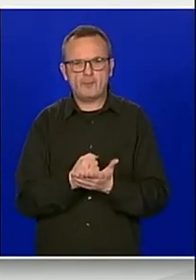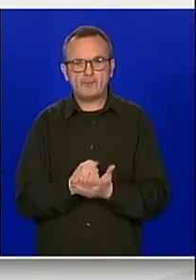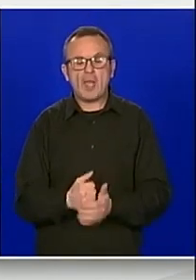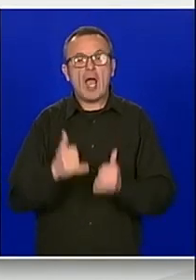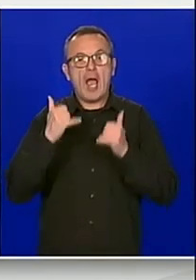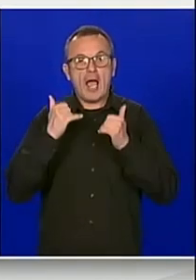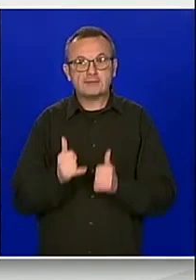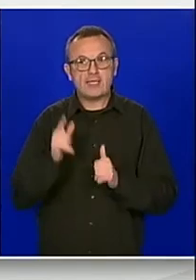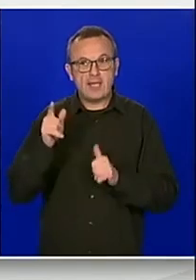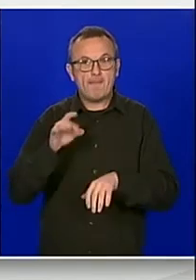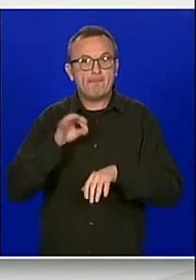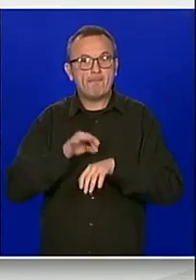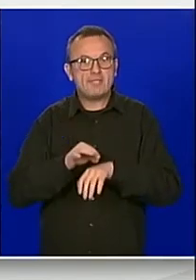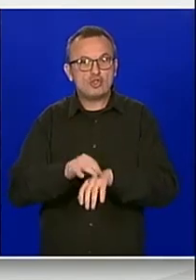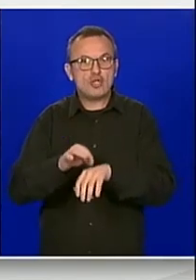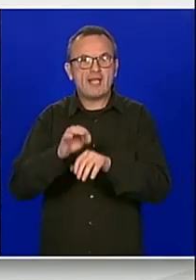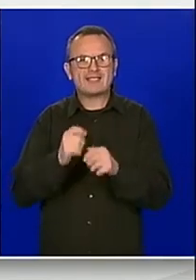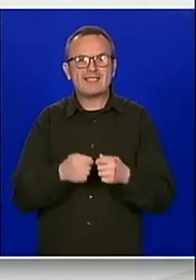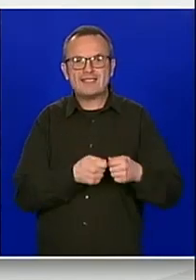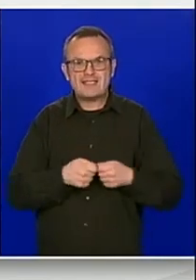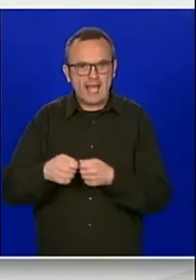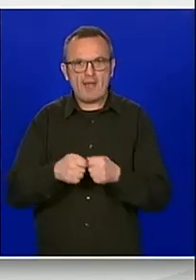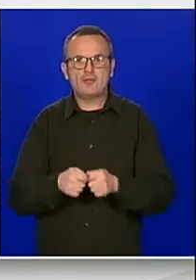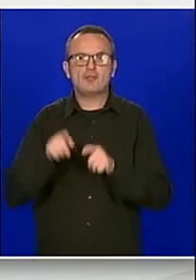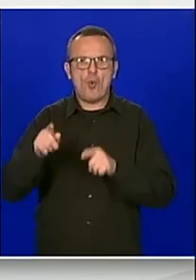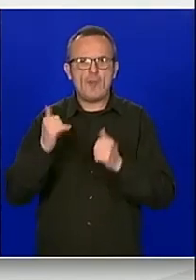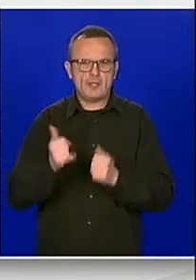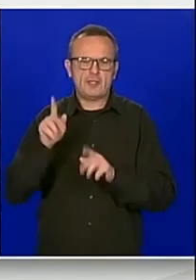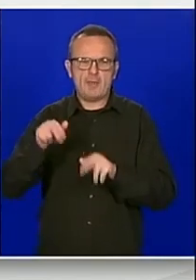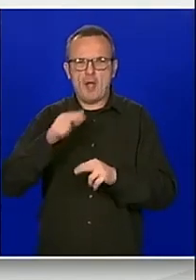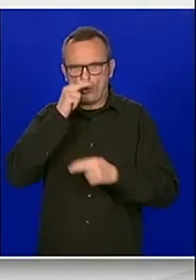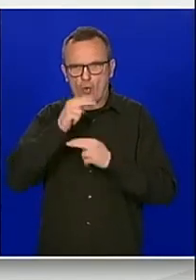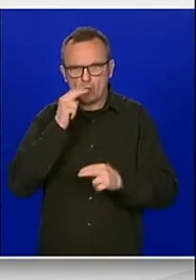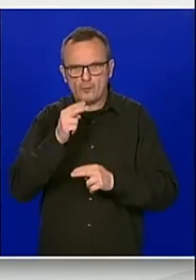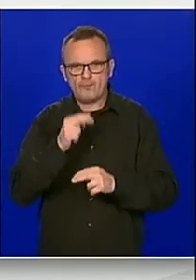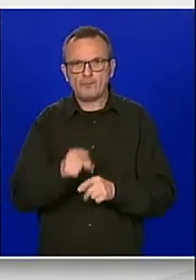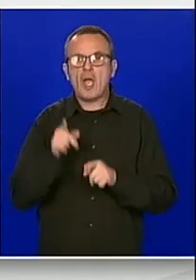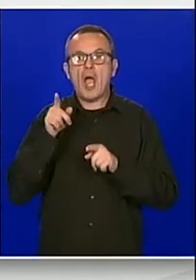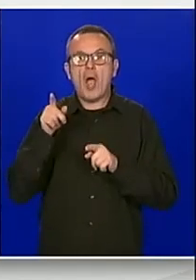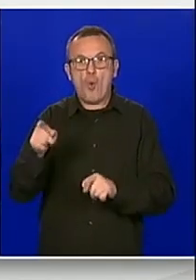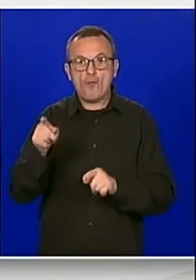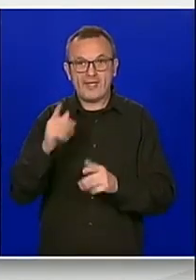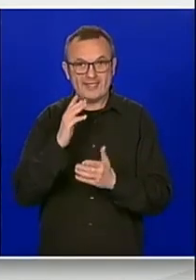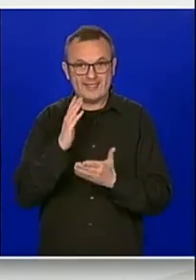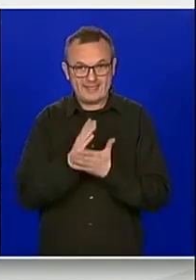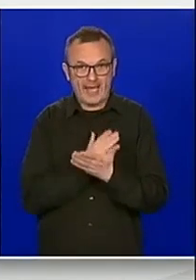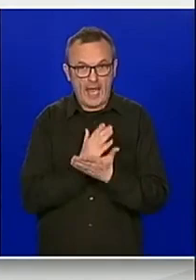Hrvatskog pčelarskog saveza. Izmjene zakona nemaju fiskalne učinke.